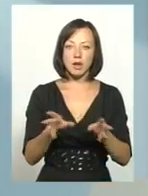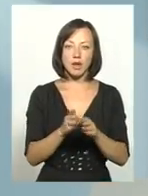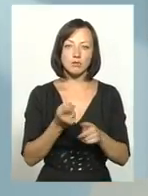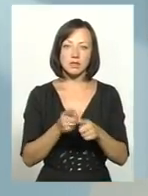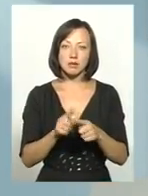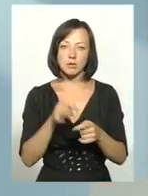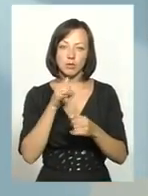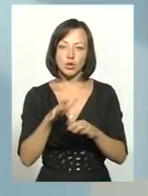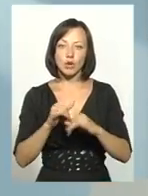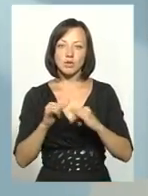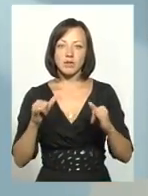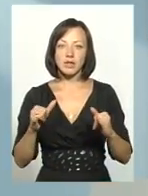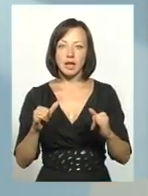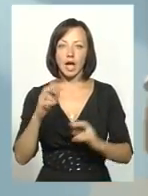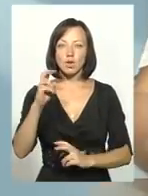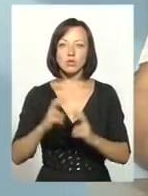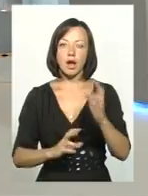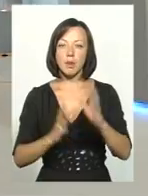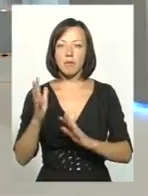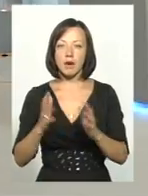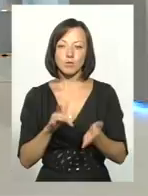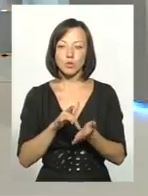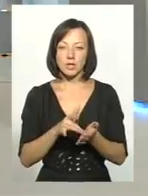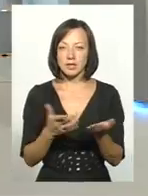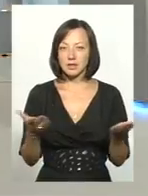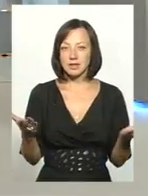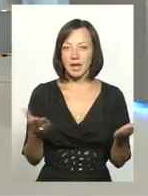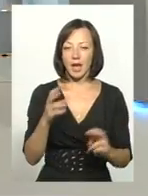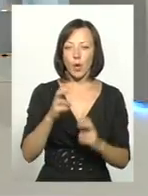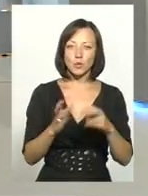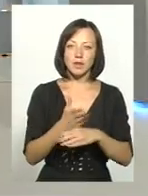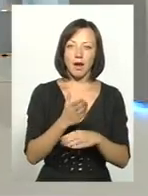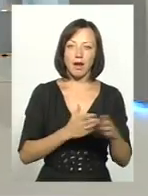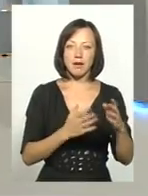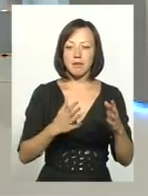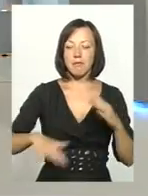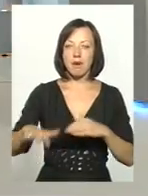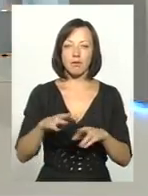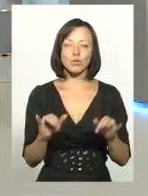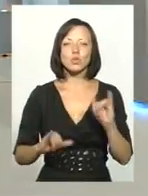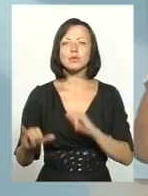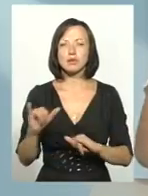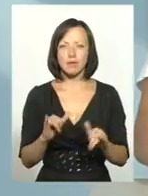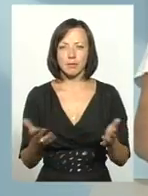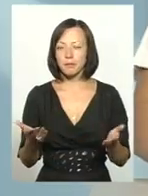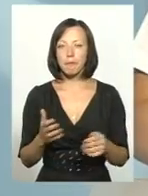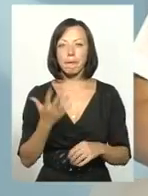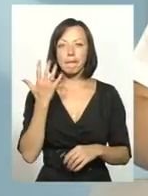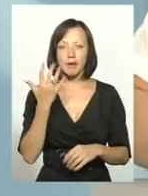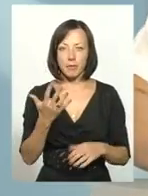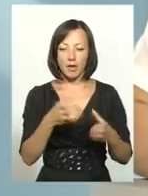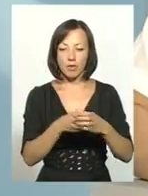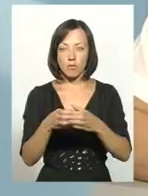тим вона не може розвивати індустріальний парк, тому що туризм – індустріальний парк. Тобто, куди? Як ми бачимо свою територію? П'ять громад